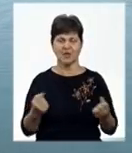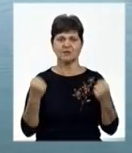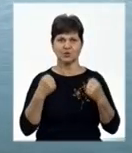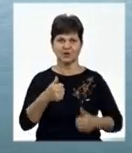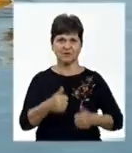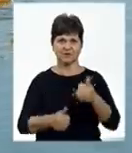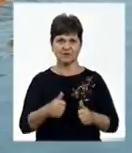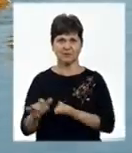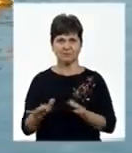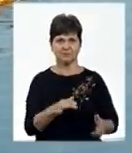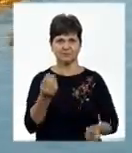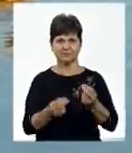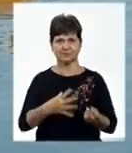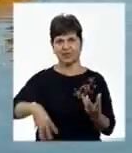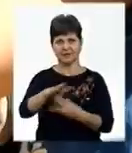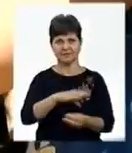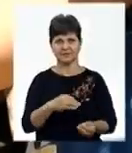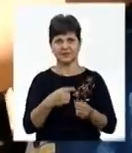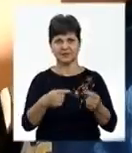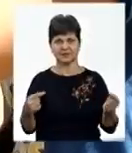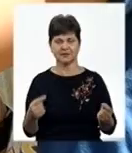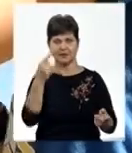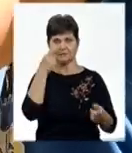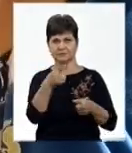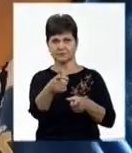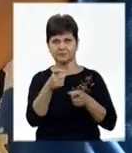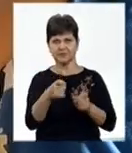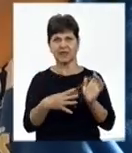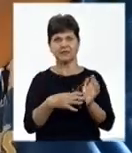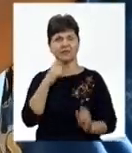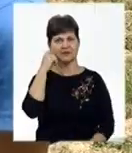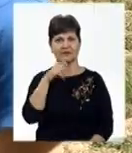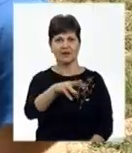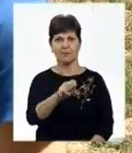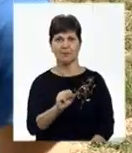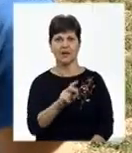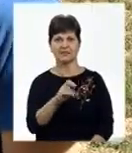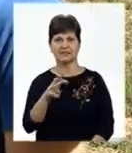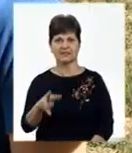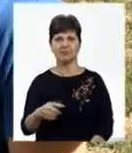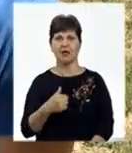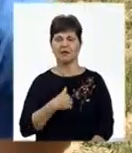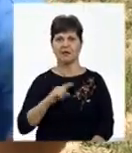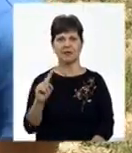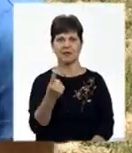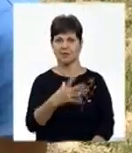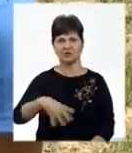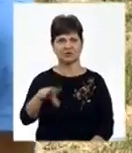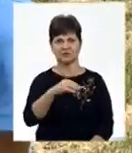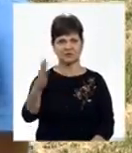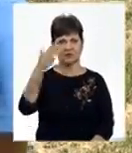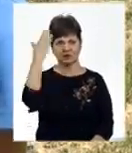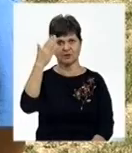змагання та рухливі ігри для всіх інших. Точно в цей влучає з дробовика 9-річний Максим. Я найперше з усіх розваг